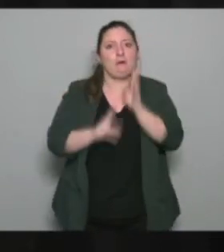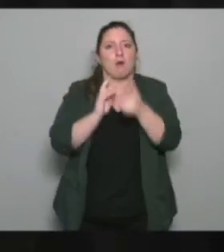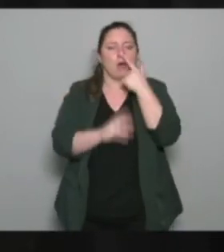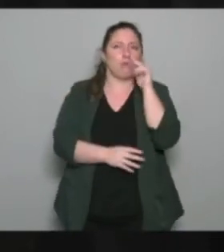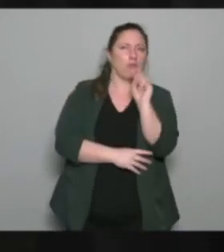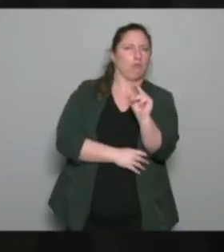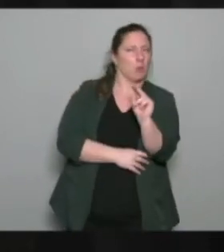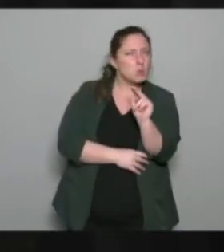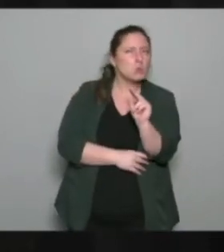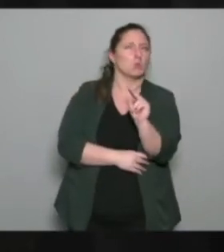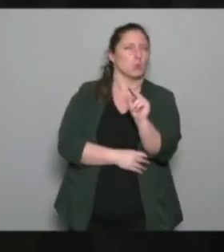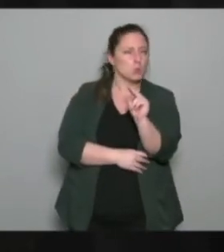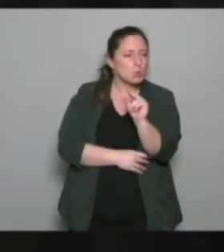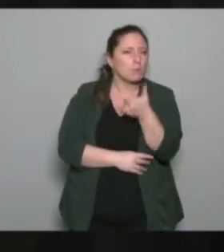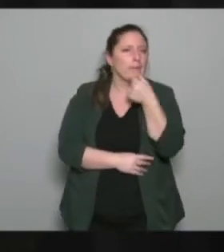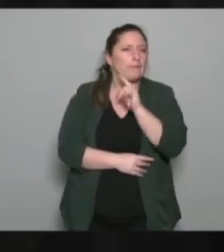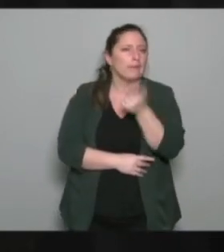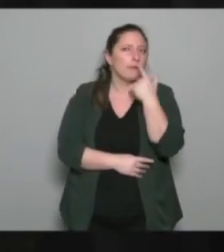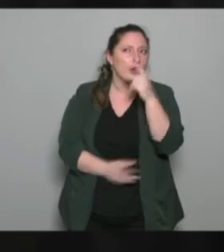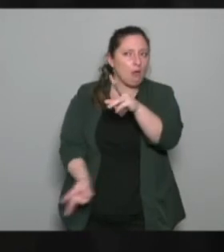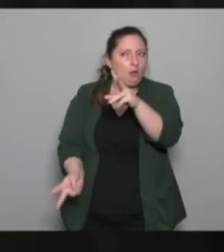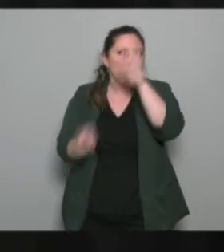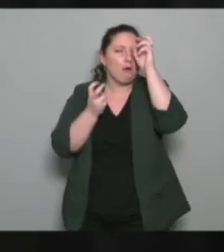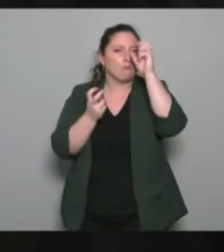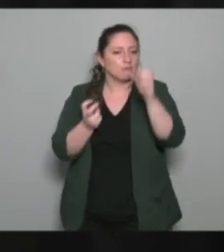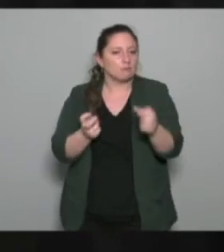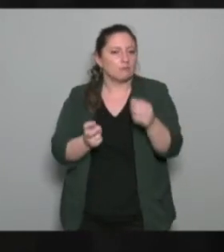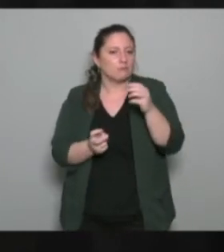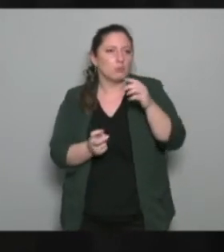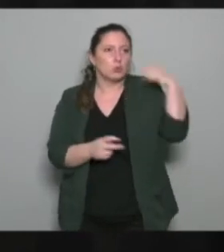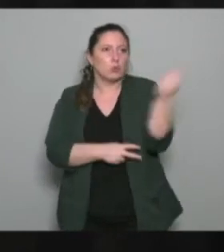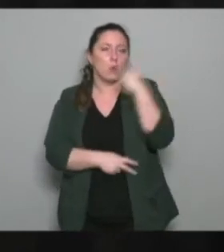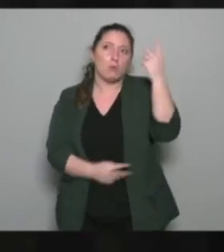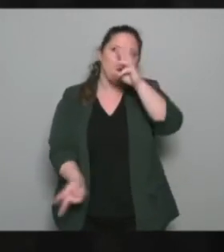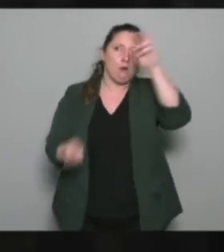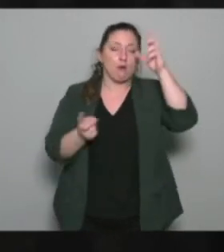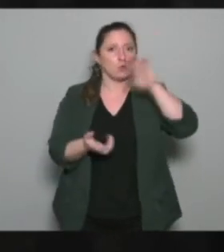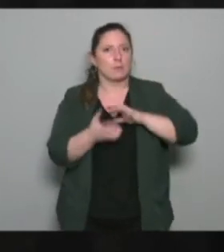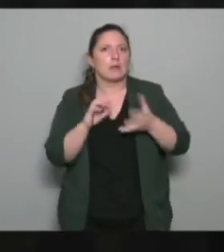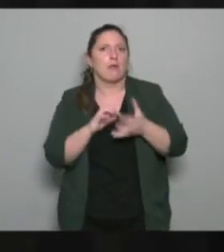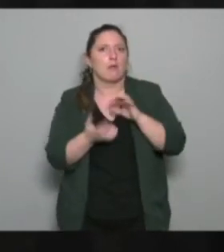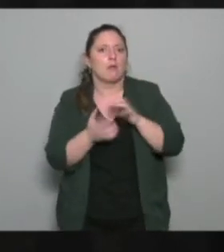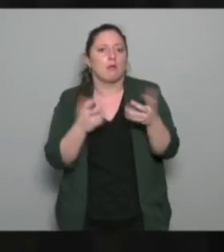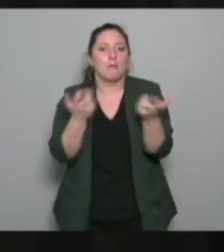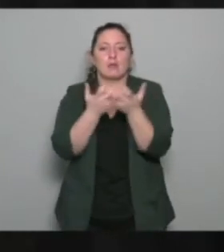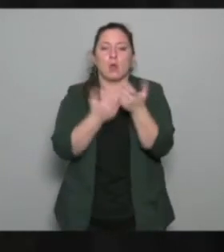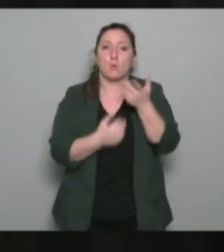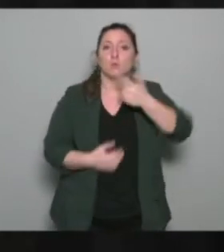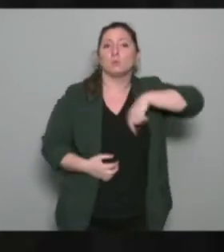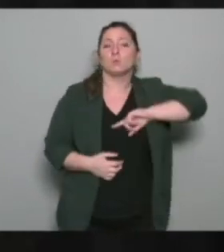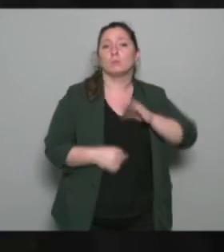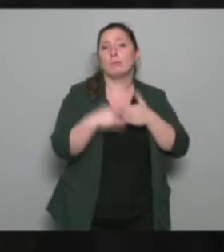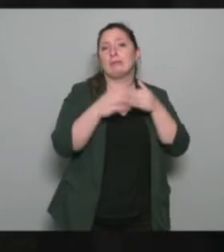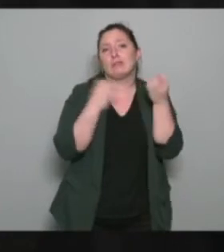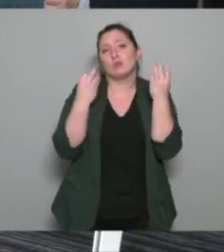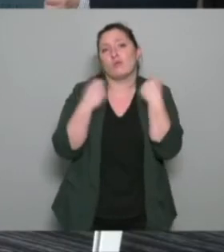sont pas forcément comment dire audibles par tout le monde c'est à dire que dans nos métiers il y a souvent